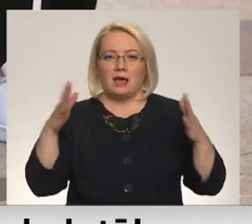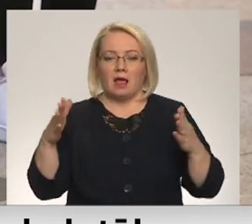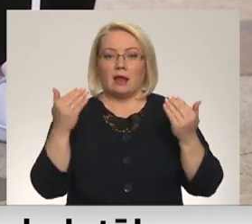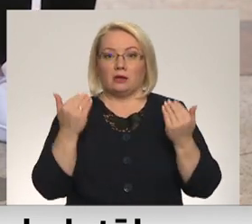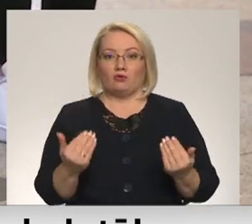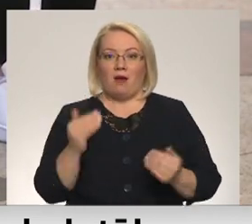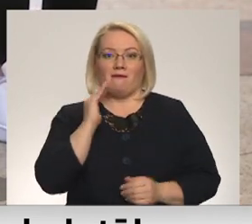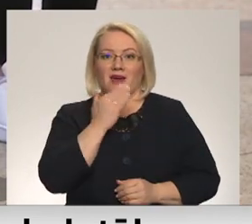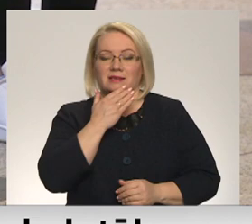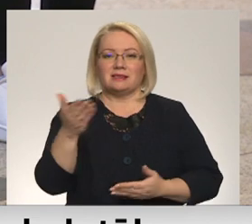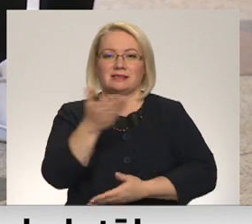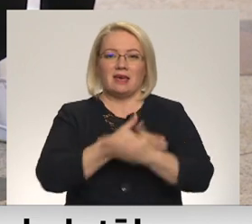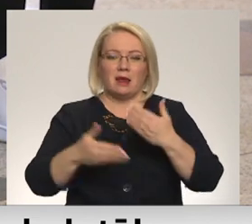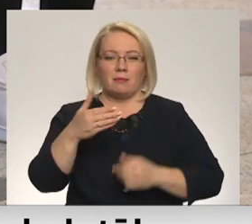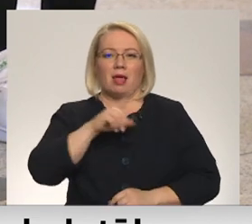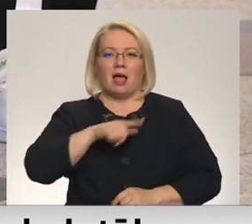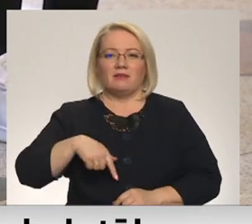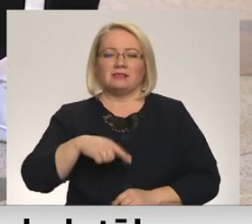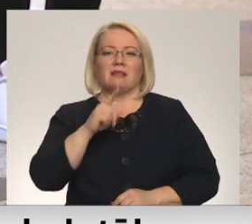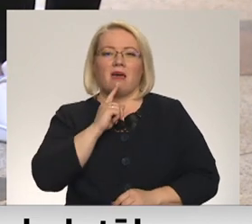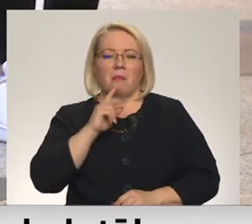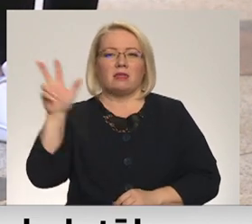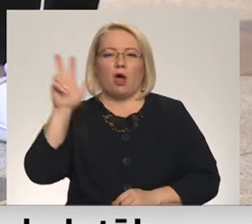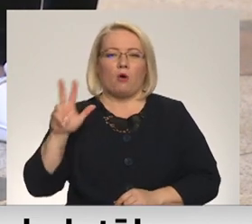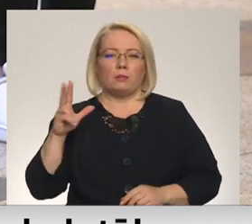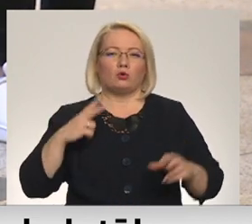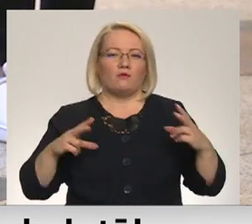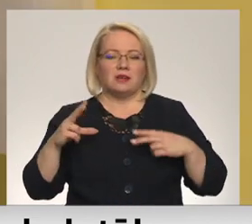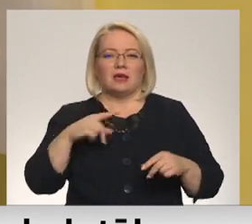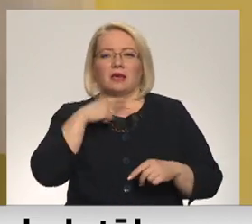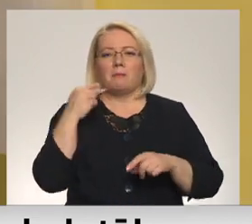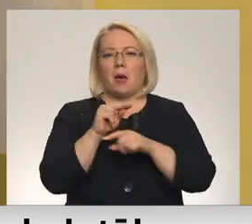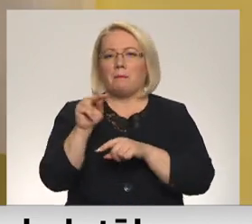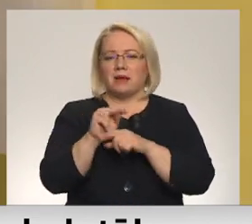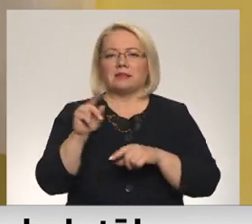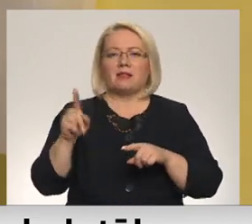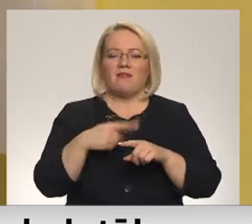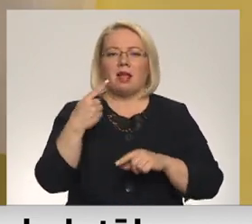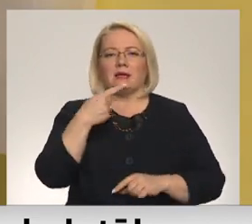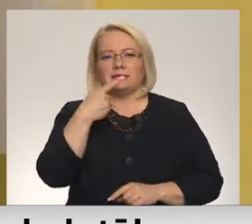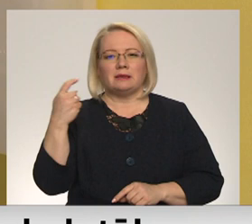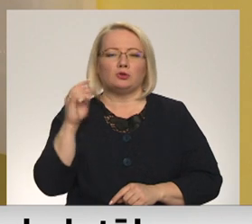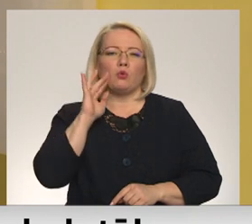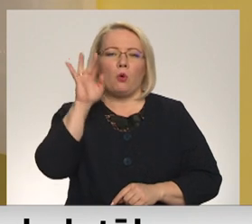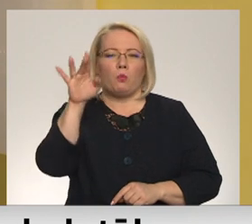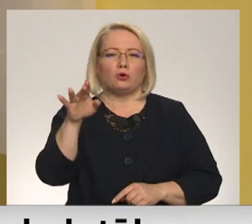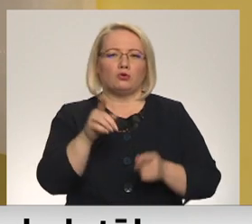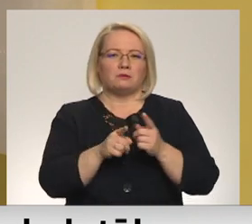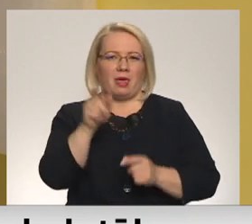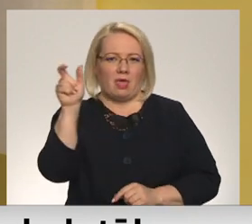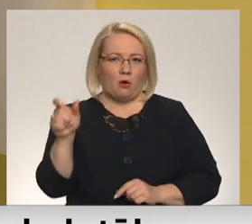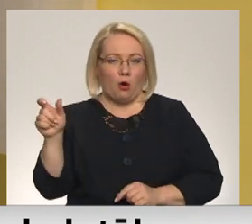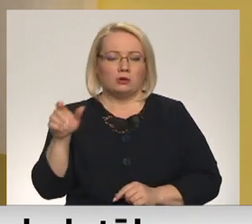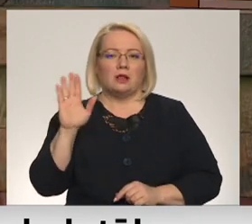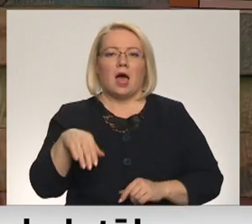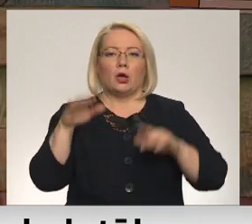sadarbībā ar Latvijas Liepājas un Daugavpils universitāti cer apmācīt vēl simt topošos pedagogus, lai rudenī